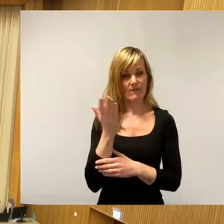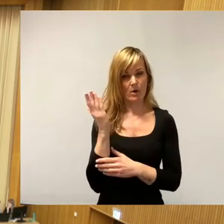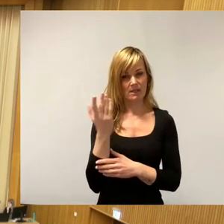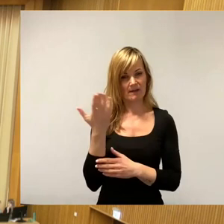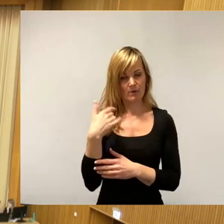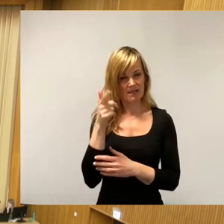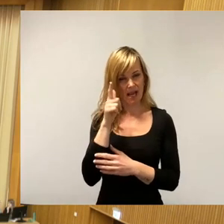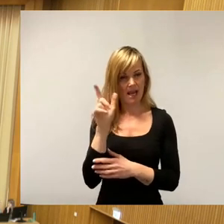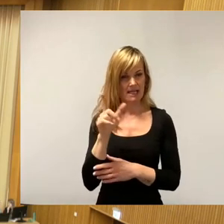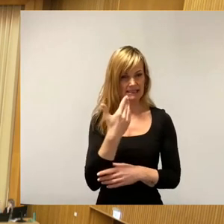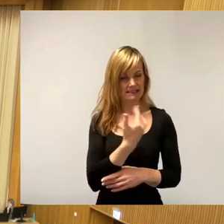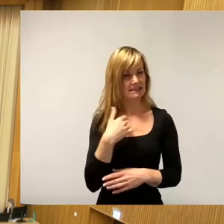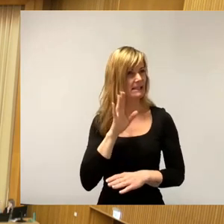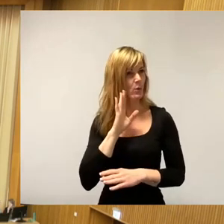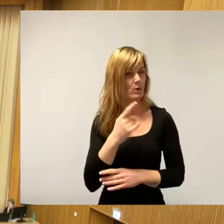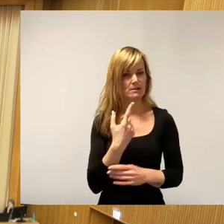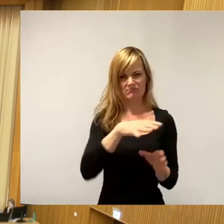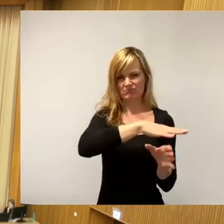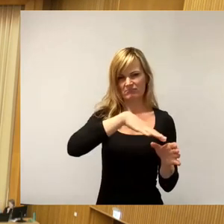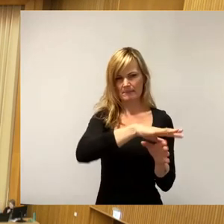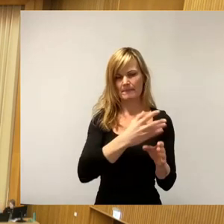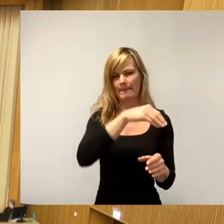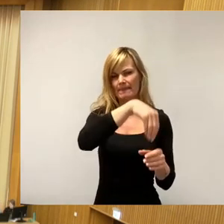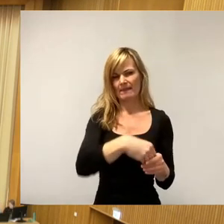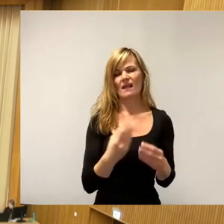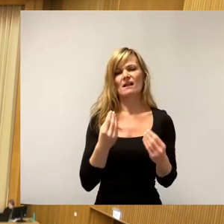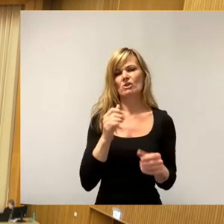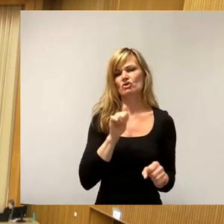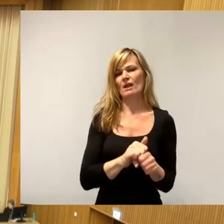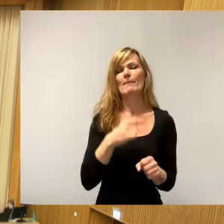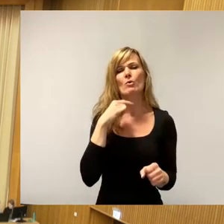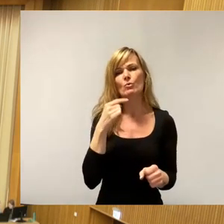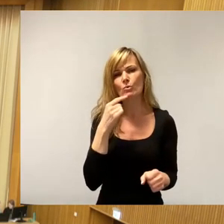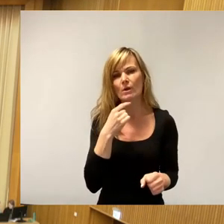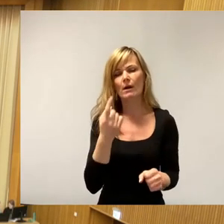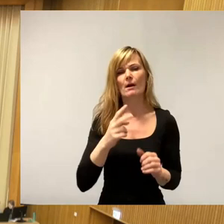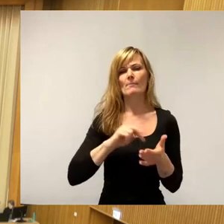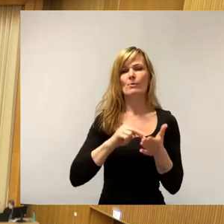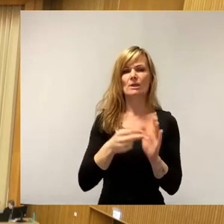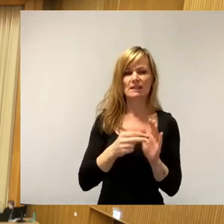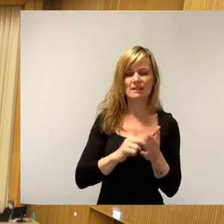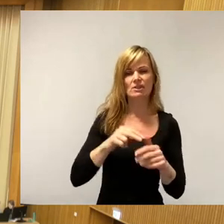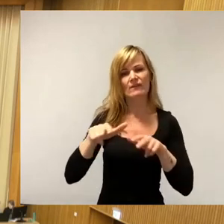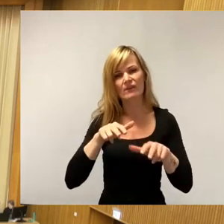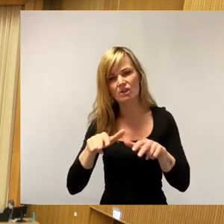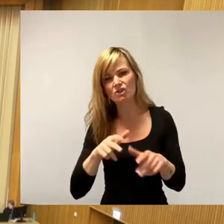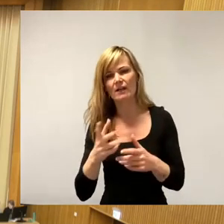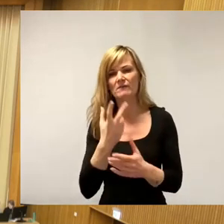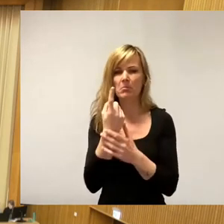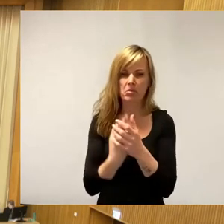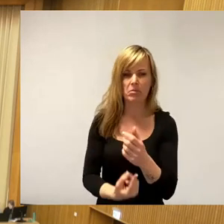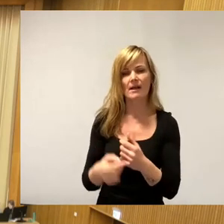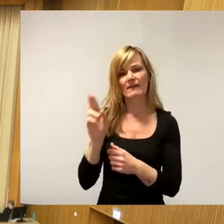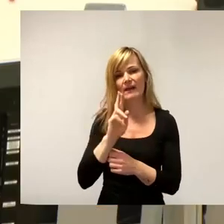Kreisen üblichen Lügen über angebliche wirtschaftspolitische Desaster verursacht, durch den Bundeswirtschaftsminister gehört.